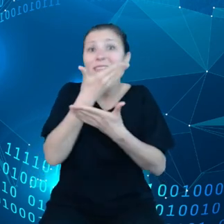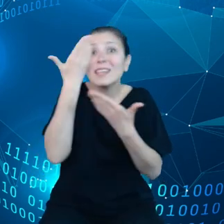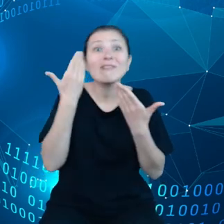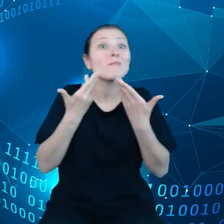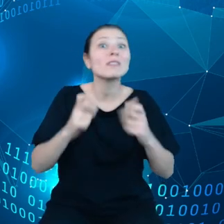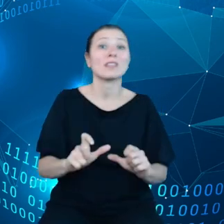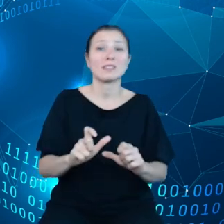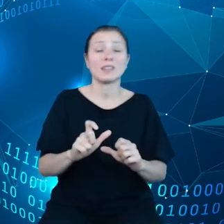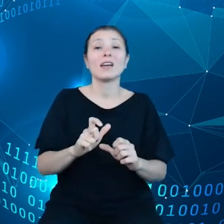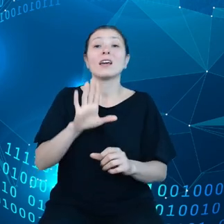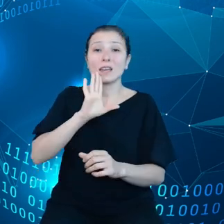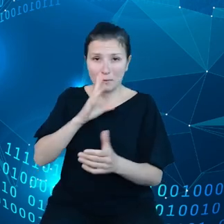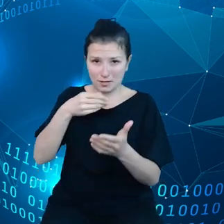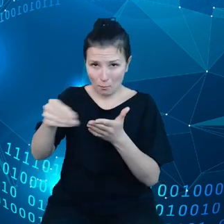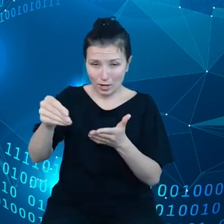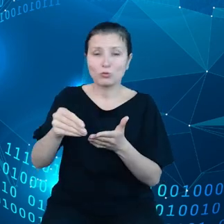nie zapłacimy.